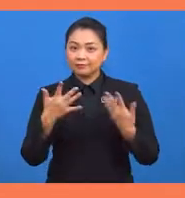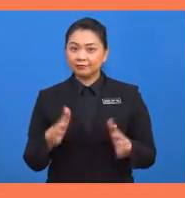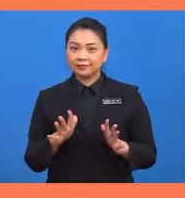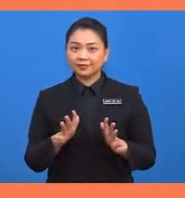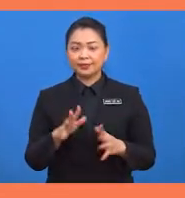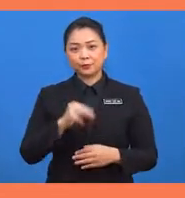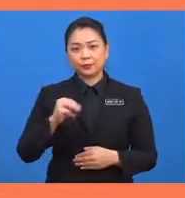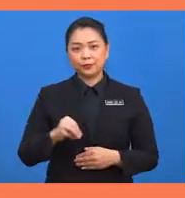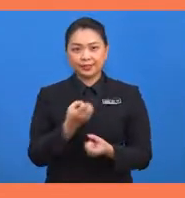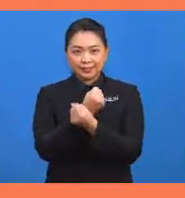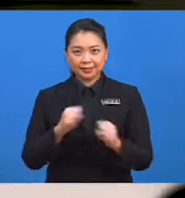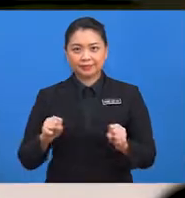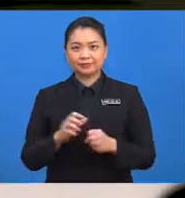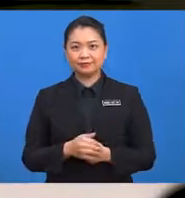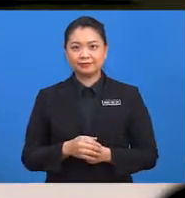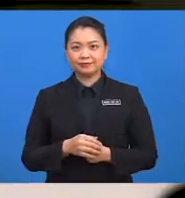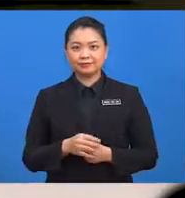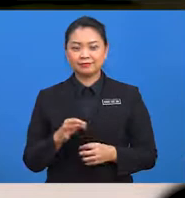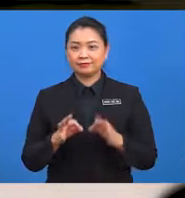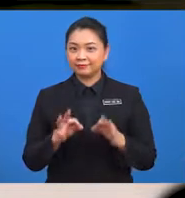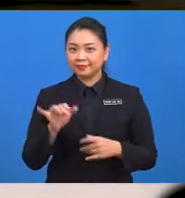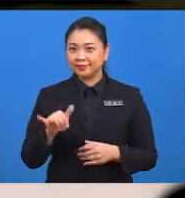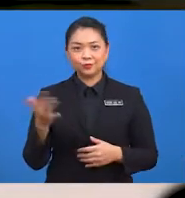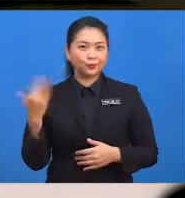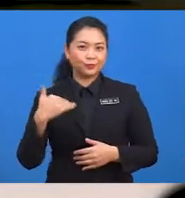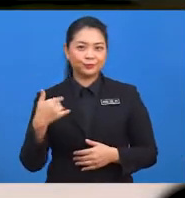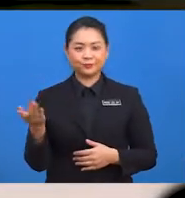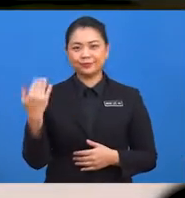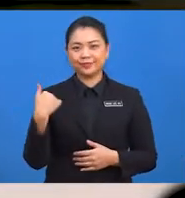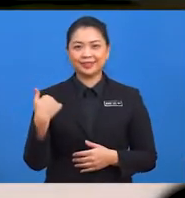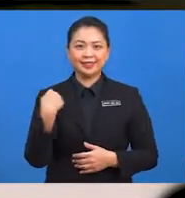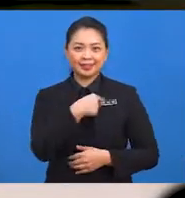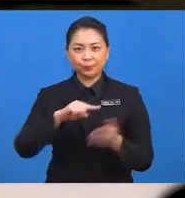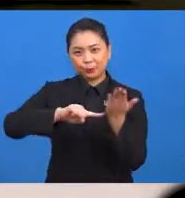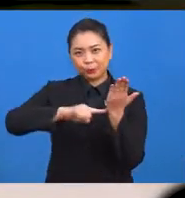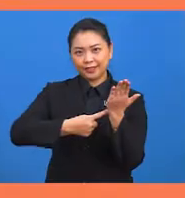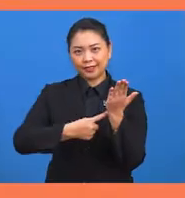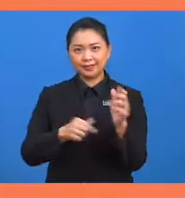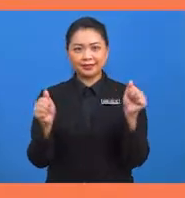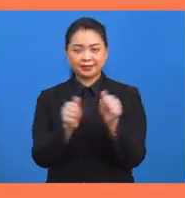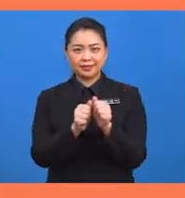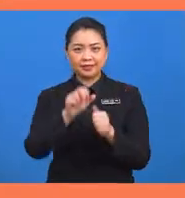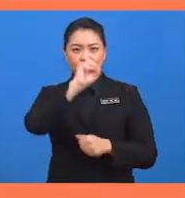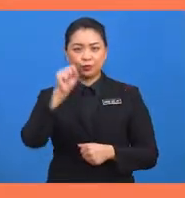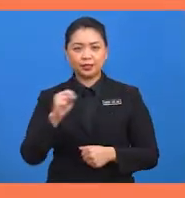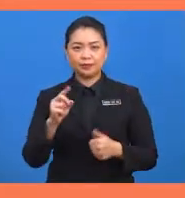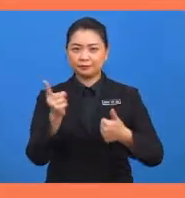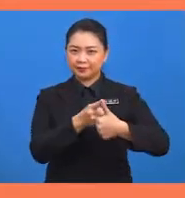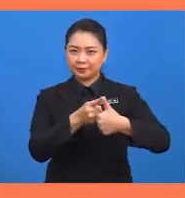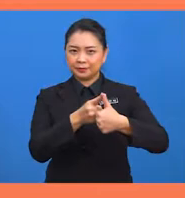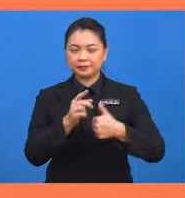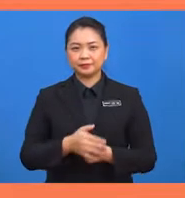bersedia? Jika ia, jom mari kita mulakan dengan soalan pertama.